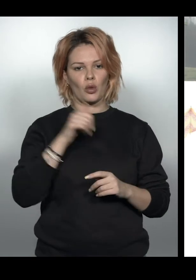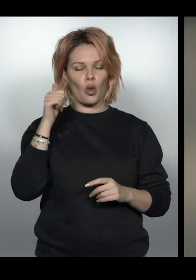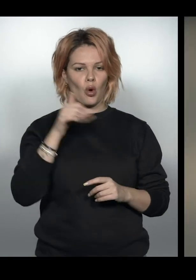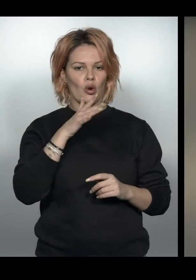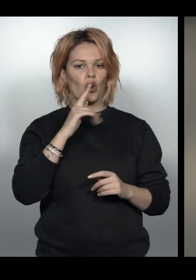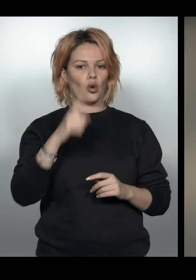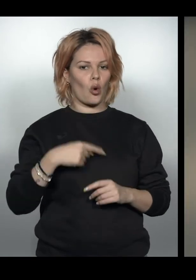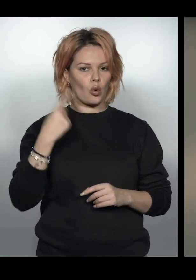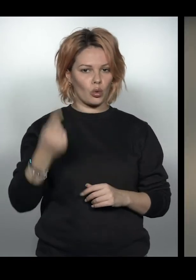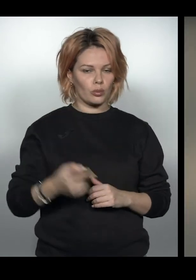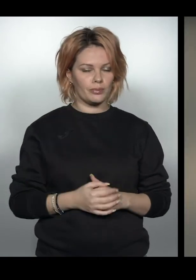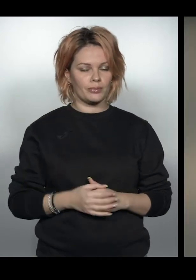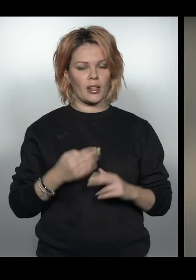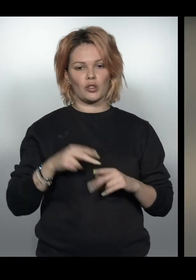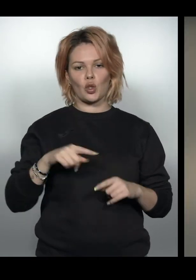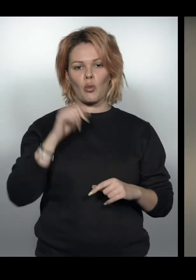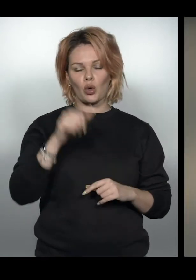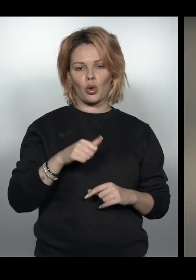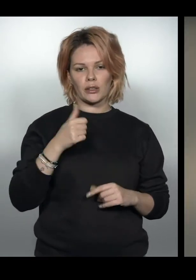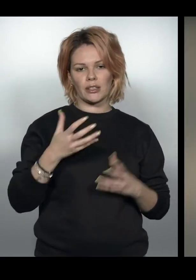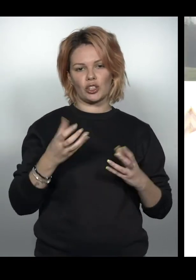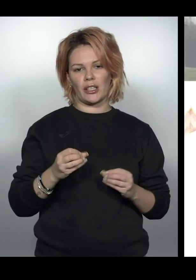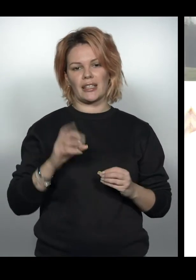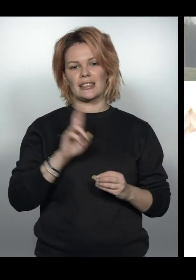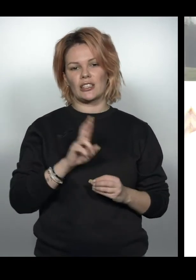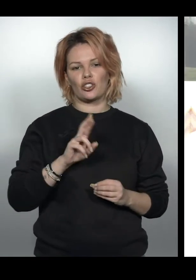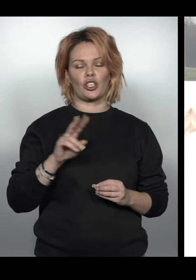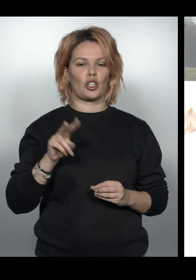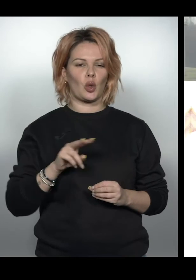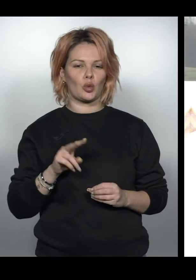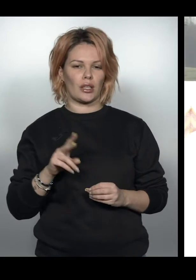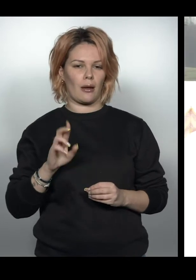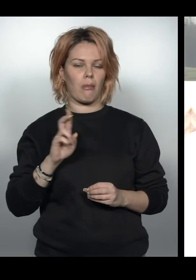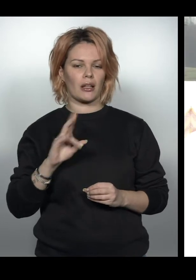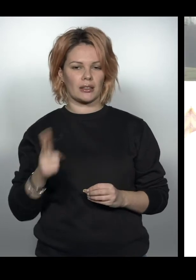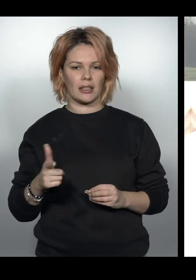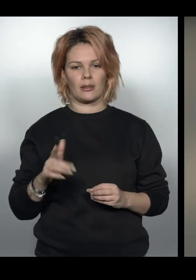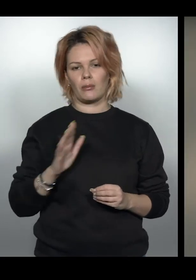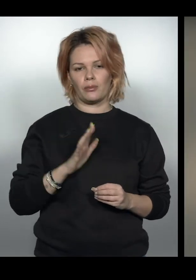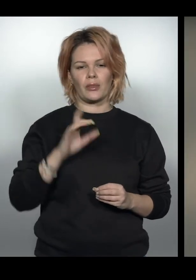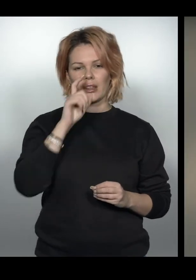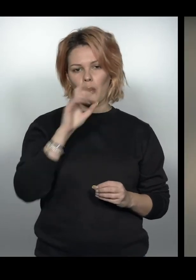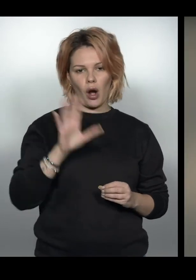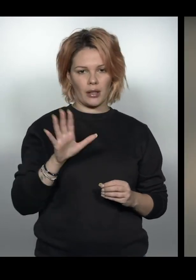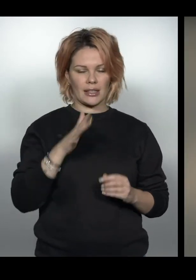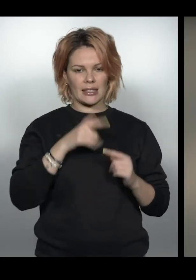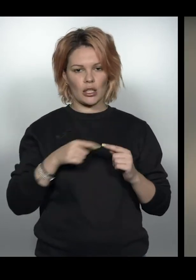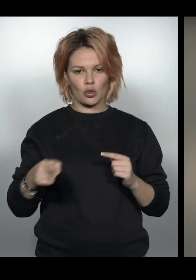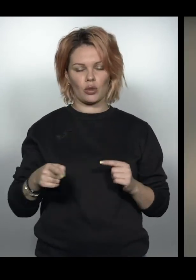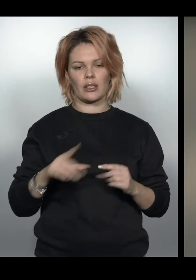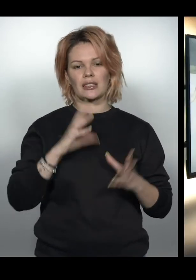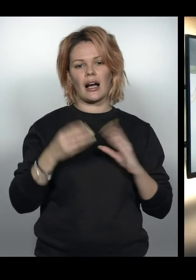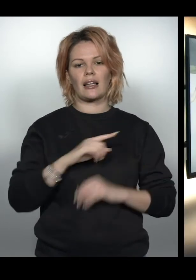минулого сезону. В цьому році, тобто ще січень, лютий, березень, там був, в принципі, непоганий сезон.